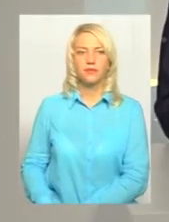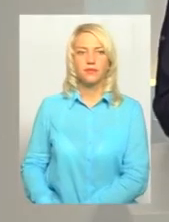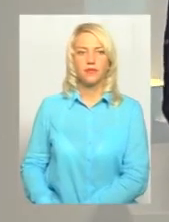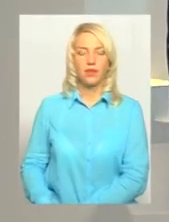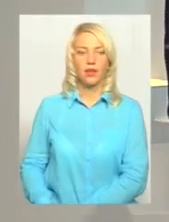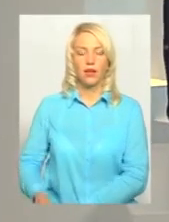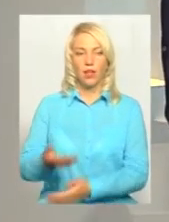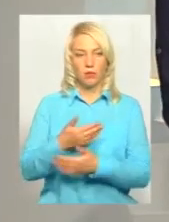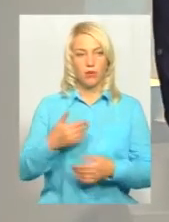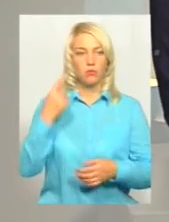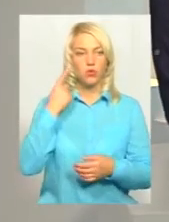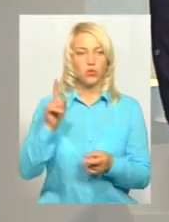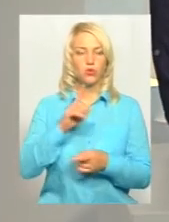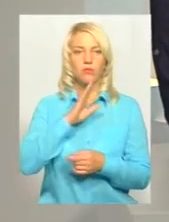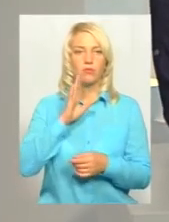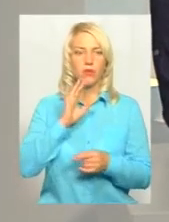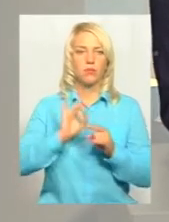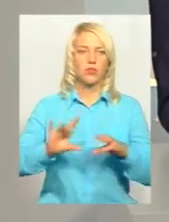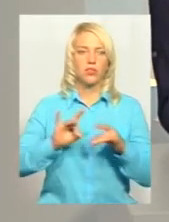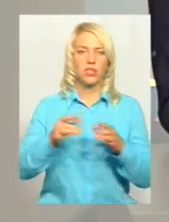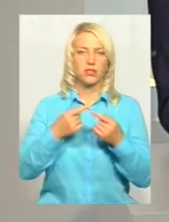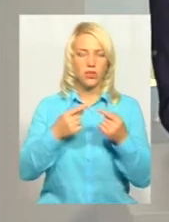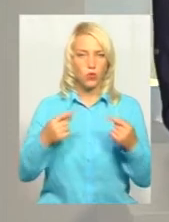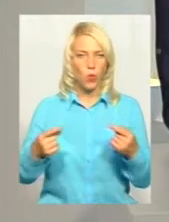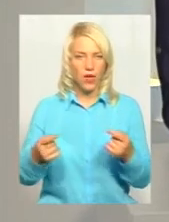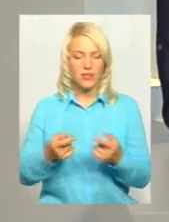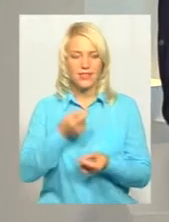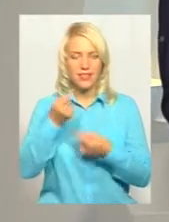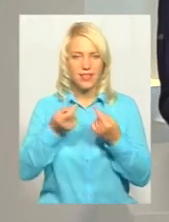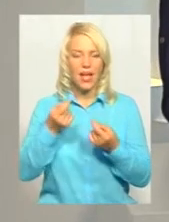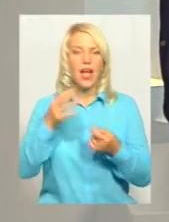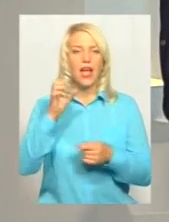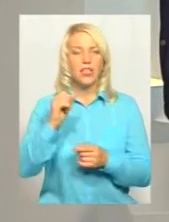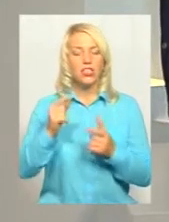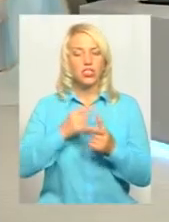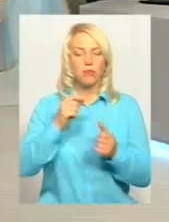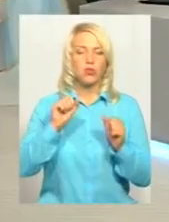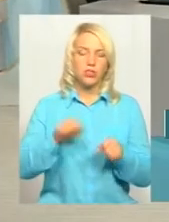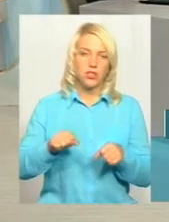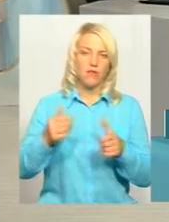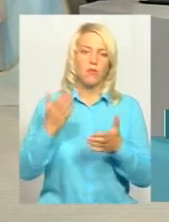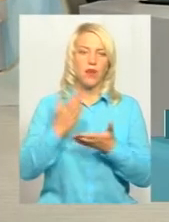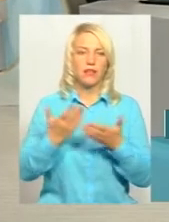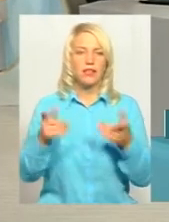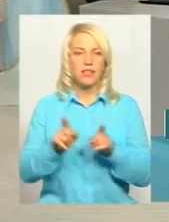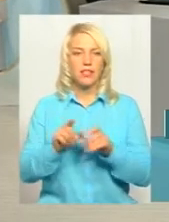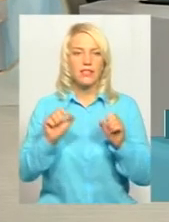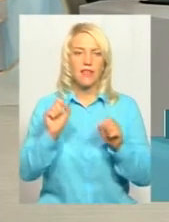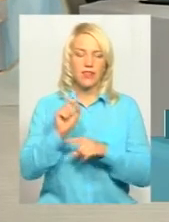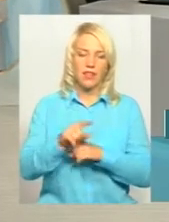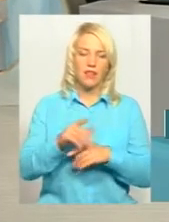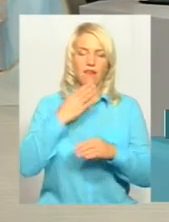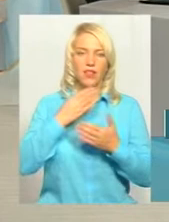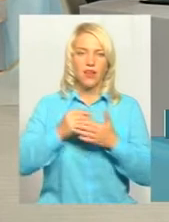От ми почули, мами вже цілу низку нюансів назвали. Скажіть, будь ласка, можливо, чи маєте ви таке завдання, чи власну ініціативу